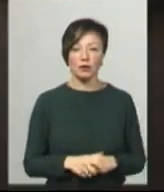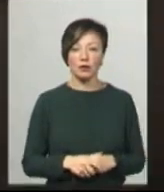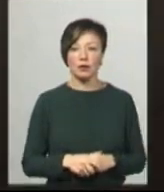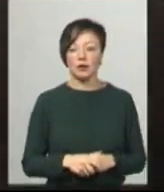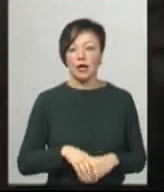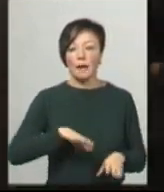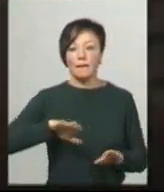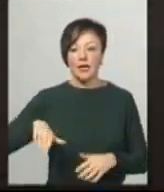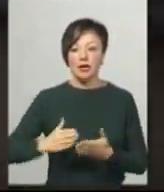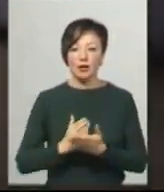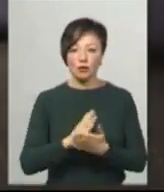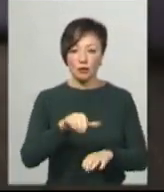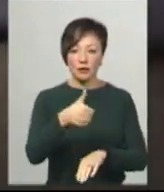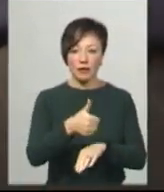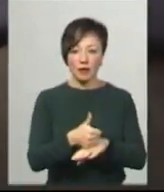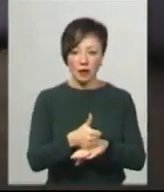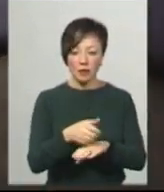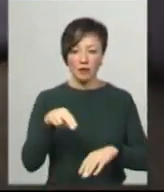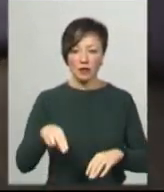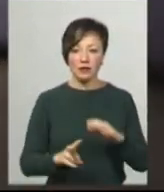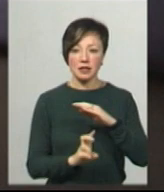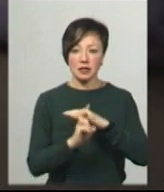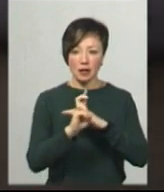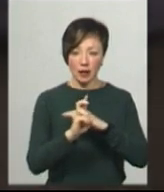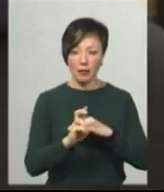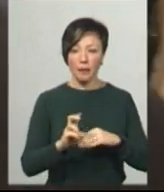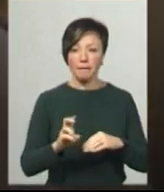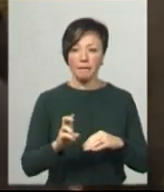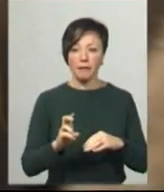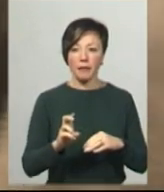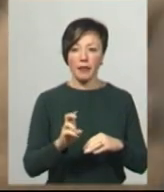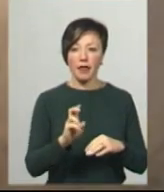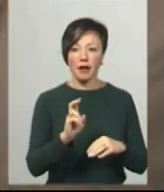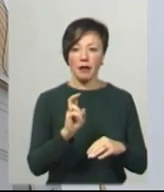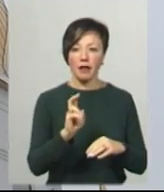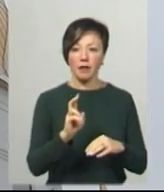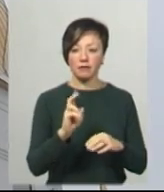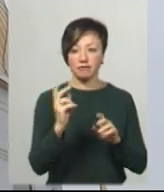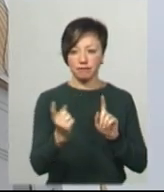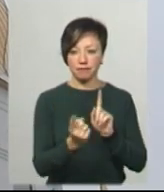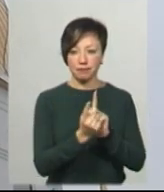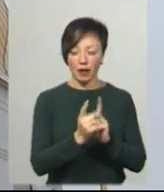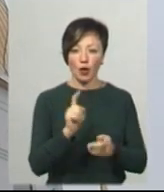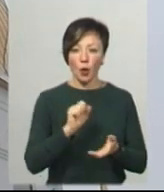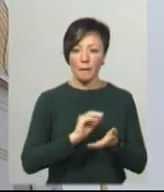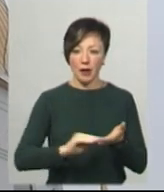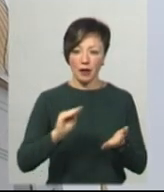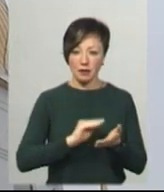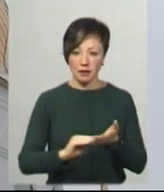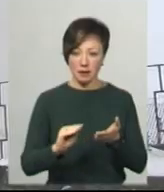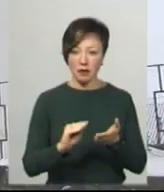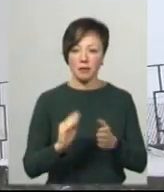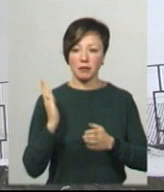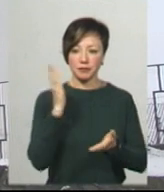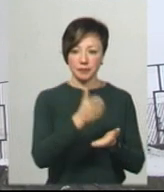Після служби пристояти Української православної церкві, Блаженніший Епіфанії не роби підходу до преси, оточує духовенство, одразу приймував до свого